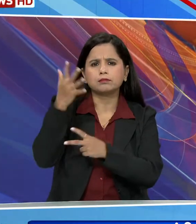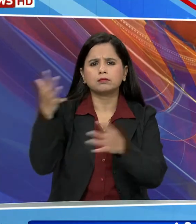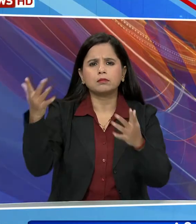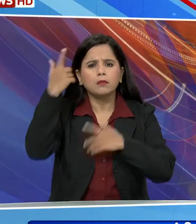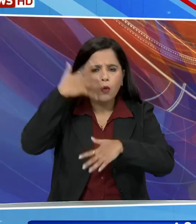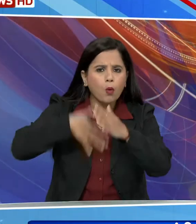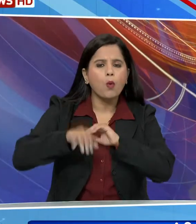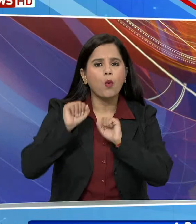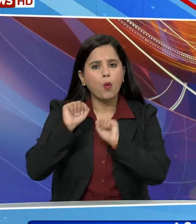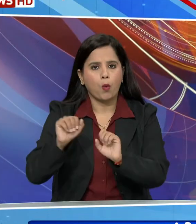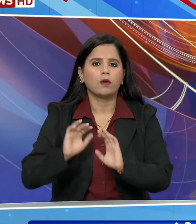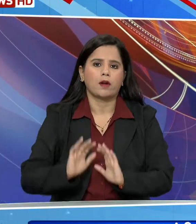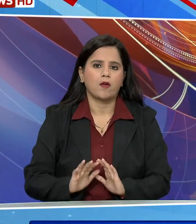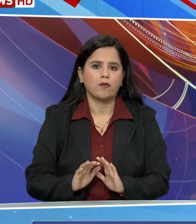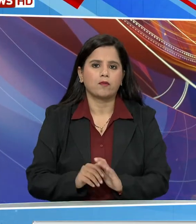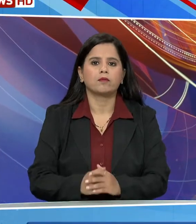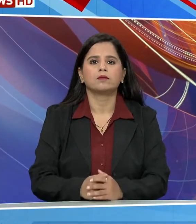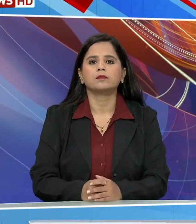करेंगे